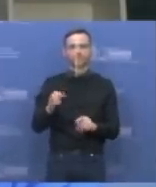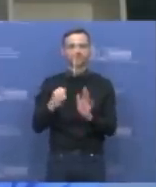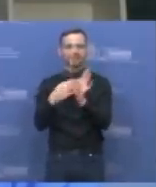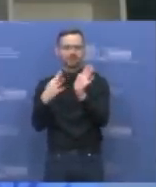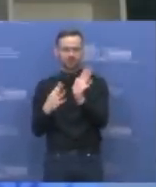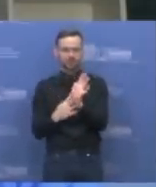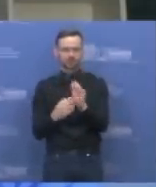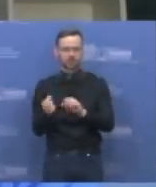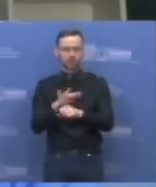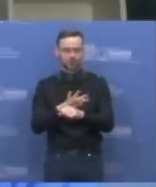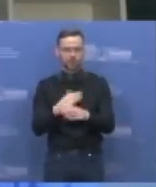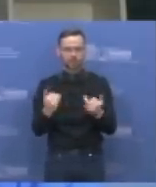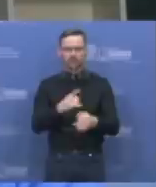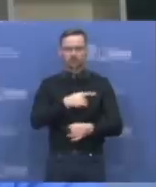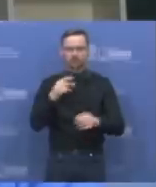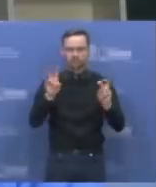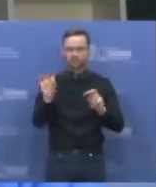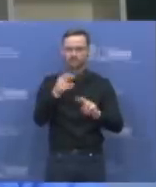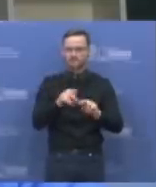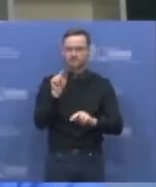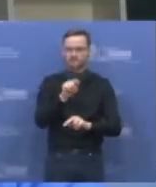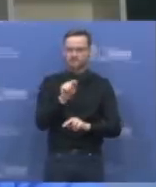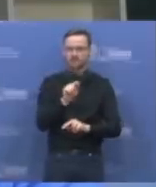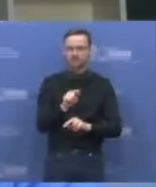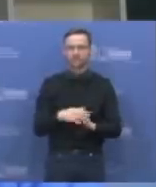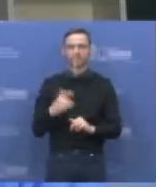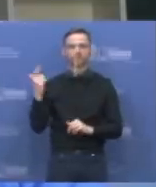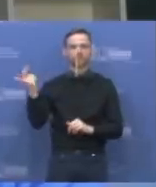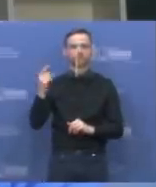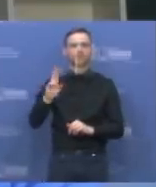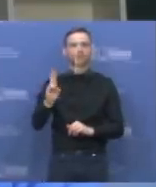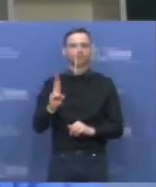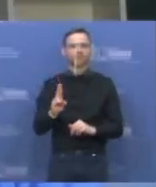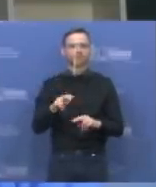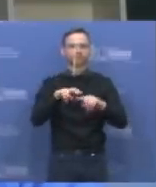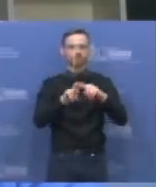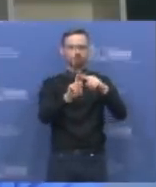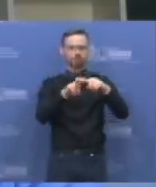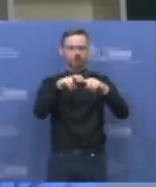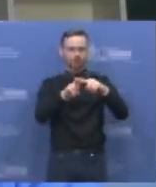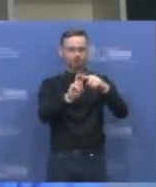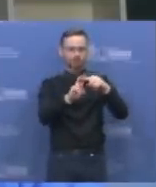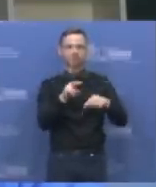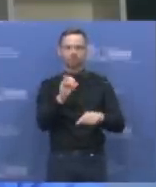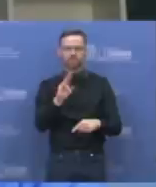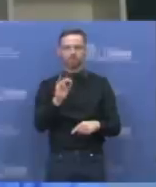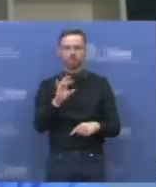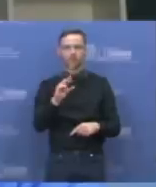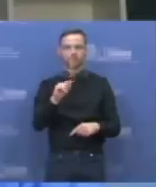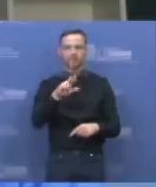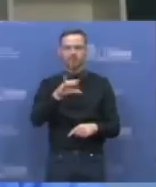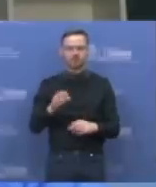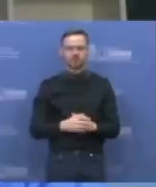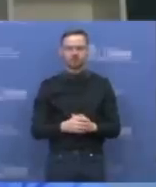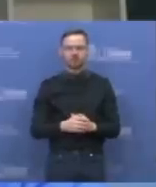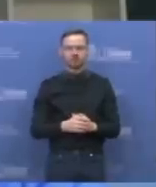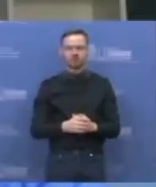tiek daug kalbame, iš tikrųjų šeimininkas yra šikšnos pradės. Bet kila klausimas, kodėl jie